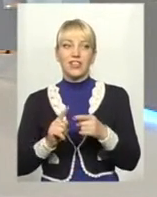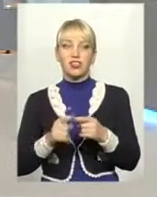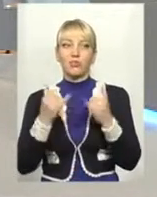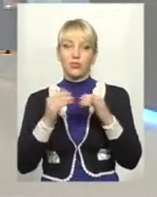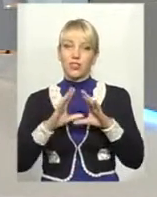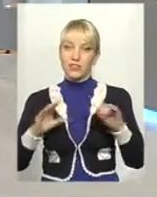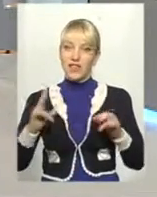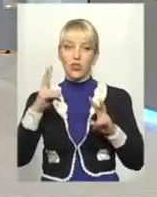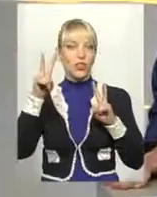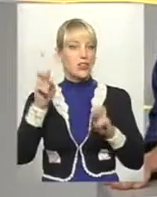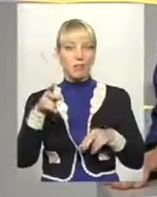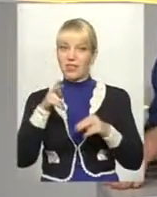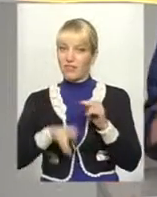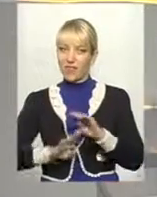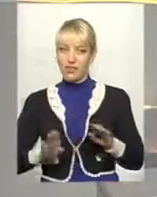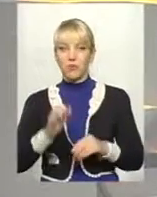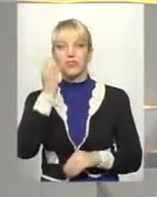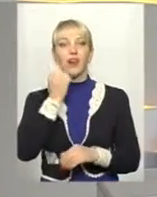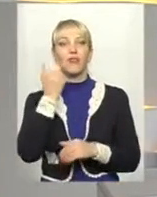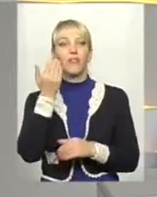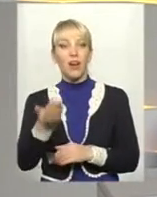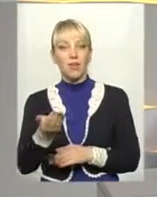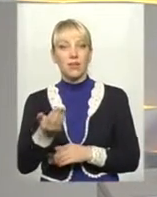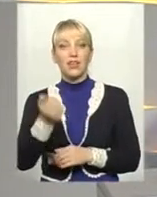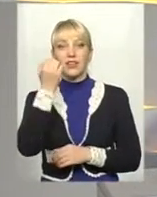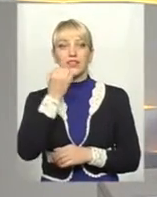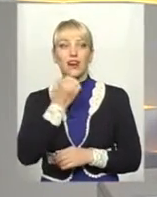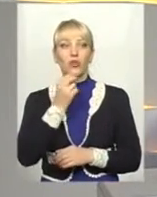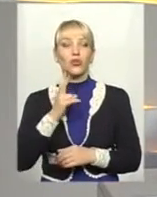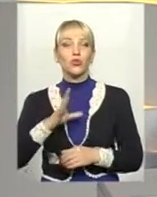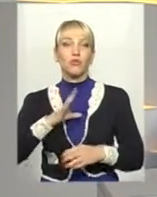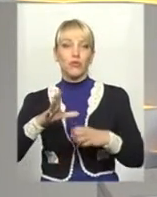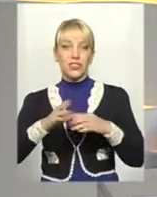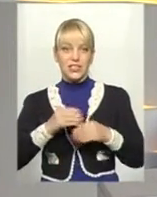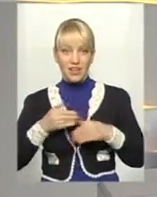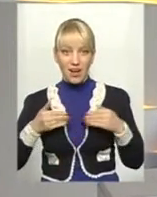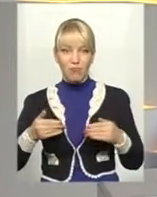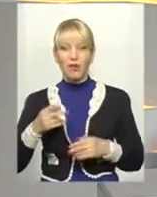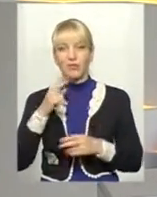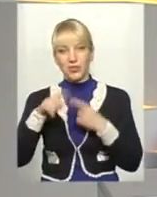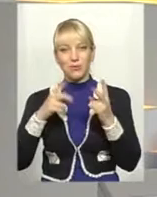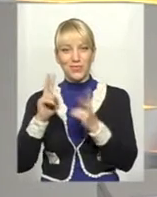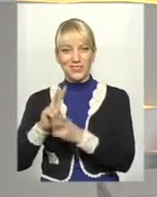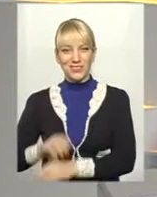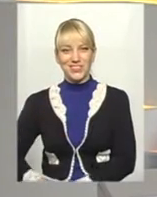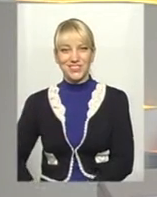все, але тема не вичерпана. Дякую вам. Дякую всім, хто були з нами. Дякую за запрошення. за